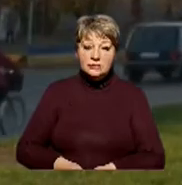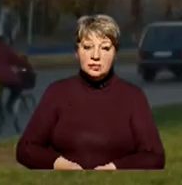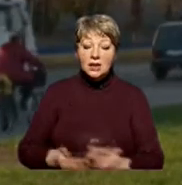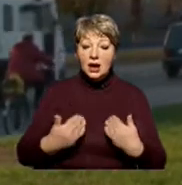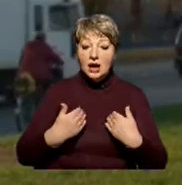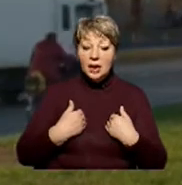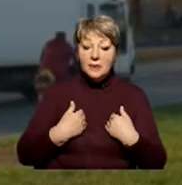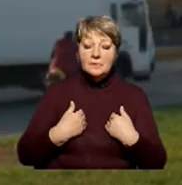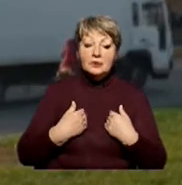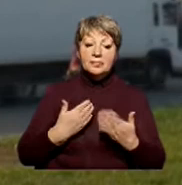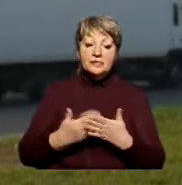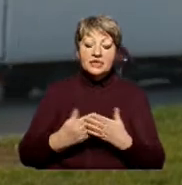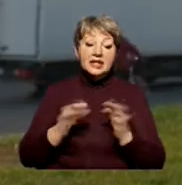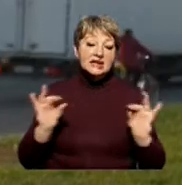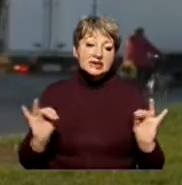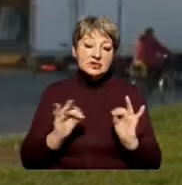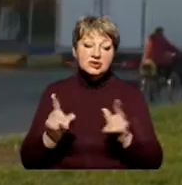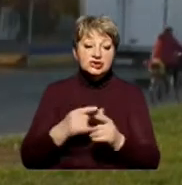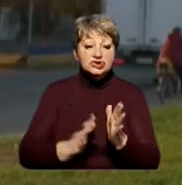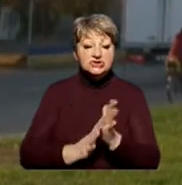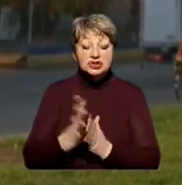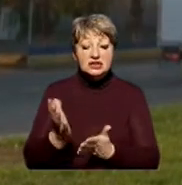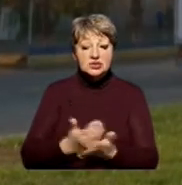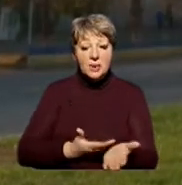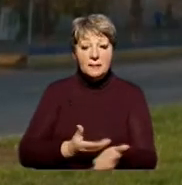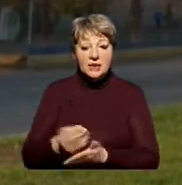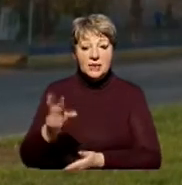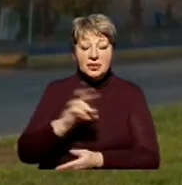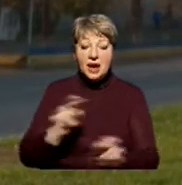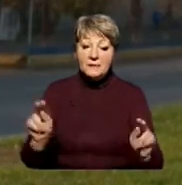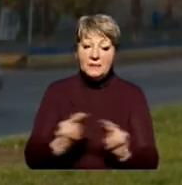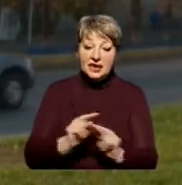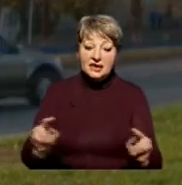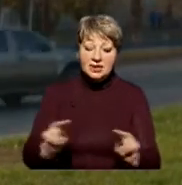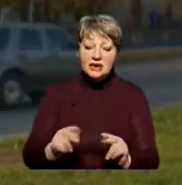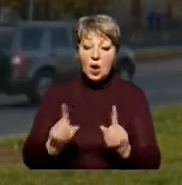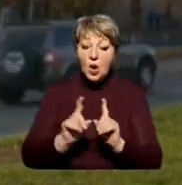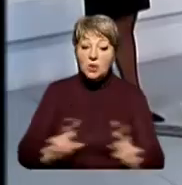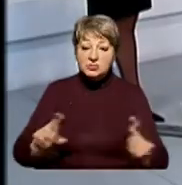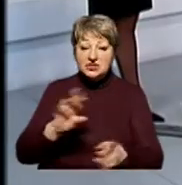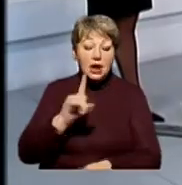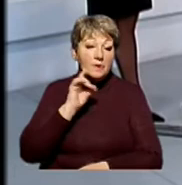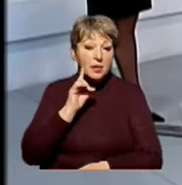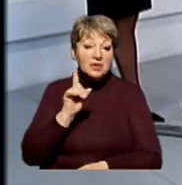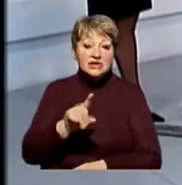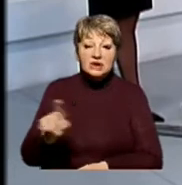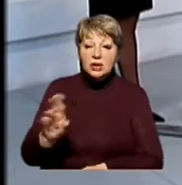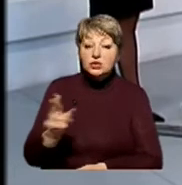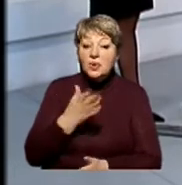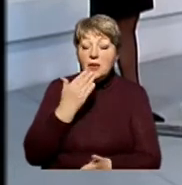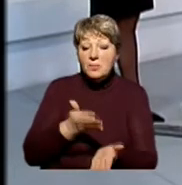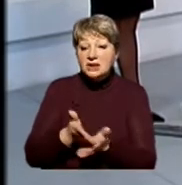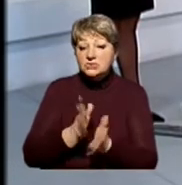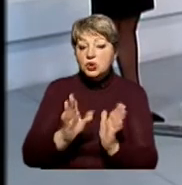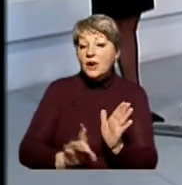Мене як педагога, наприклад, цікаво, чи зростуть заробітні плати для педагогів, для вчителів, особливо для молодих. Ті, які не мають стажу,